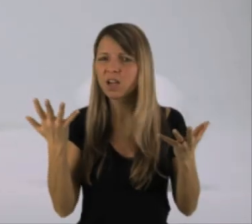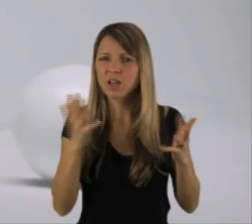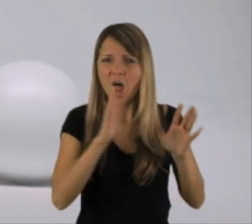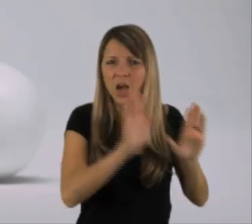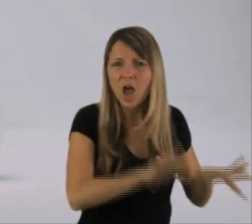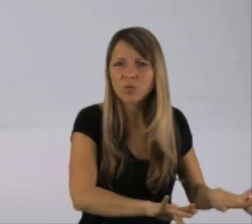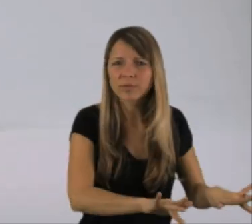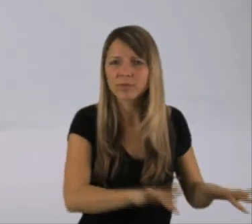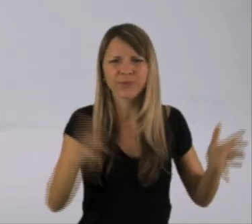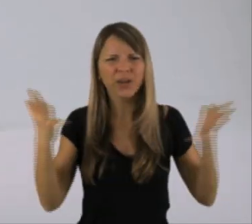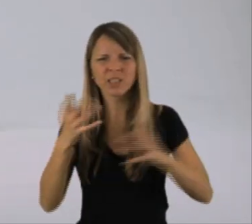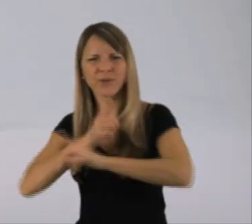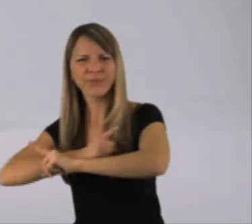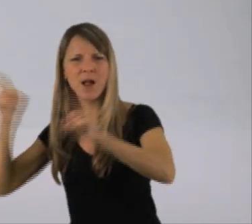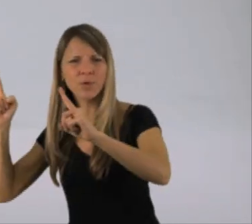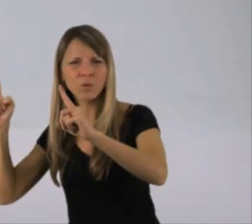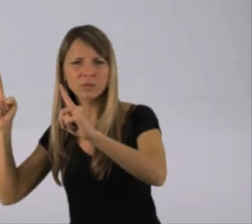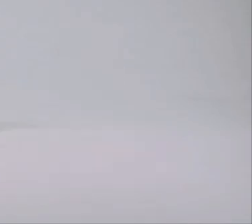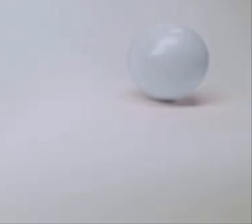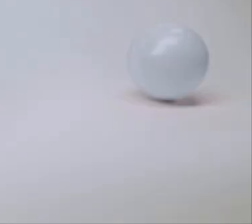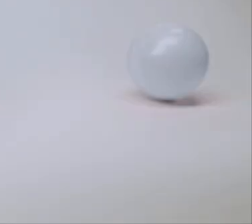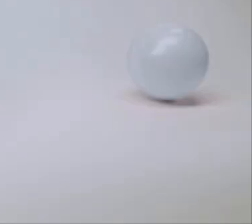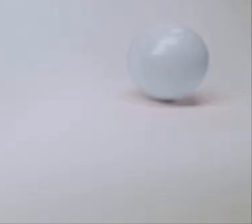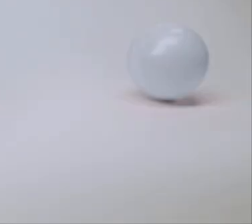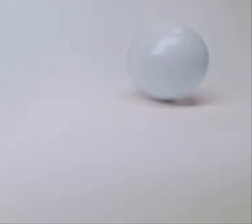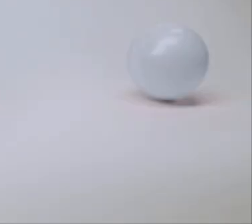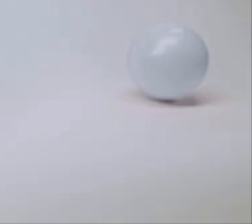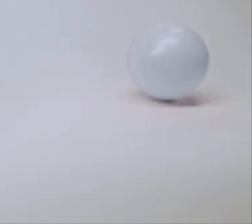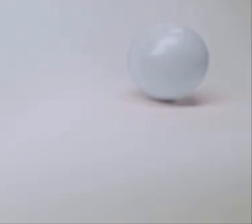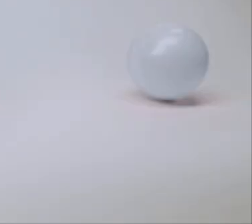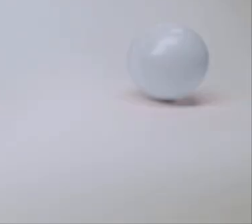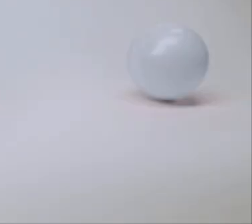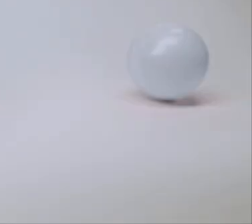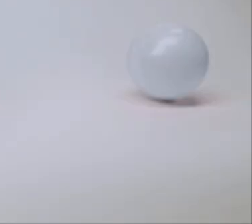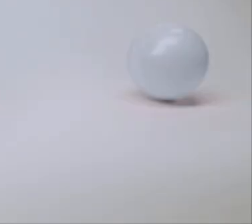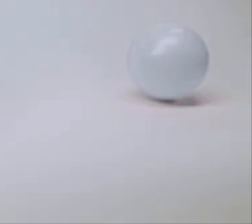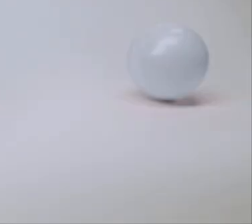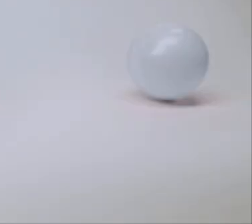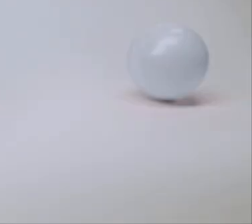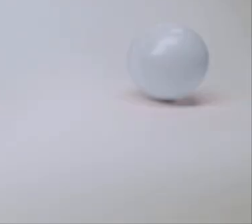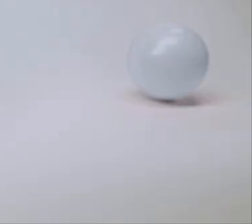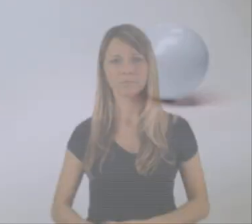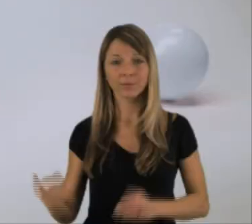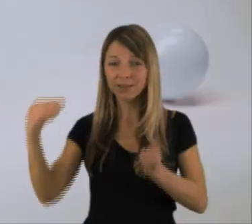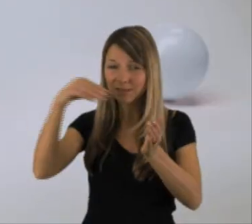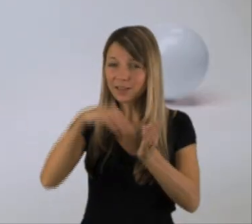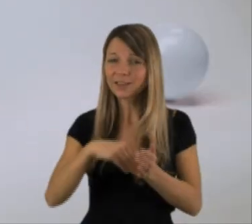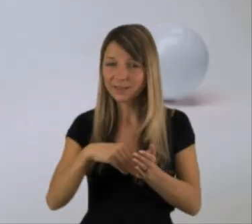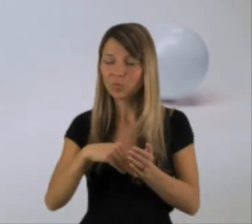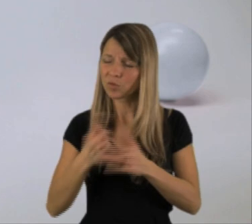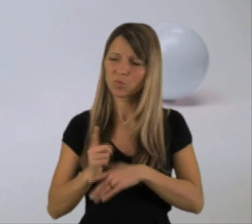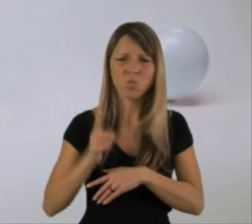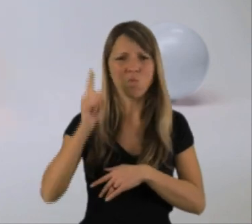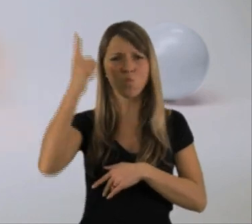besteht, was man legal verbreiten darf und was nicht? Und vor allen Dingen, wenn mit drakonischen Maßnahmen dagegen vorgegangen wird? Manche